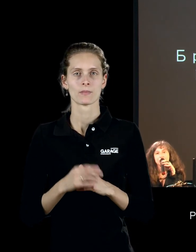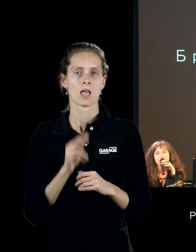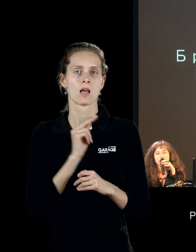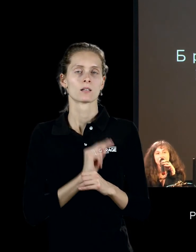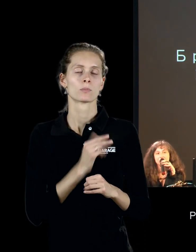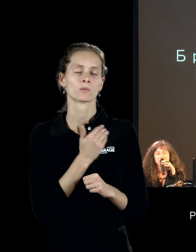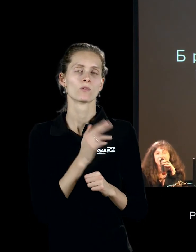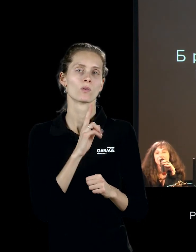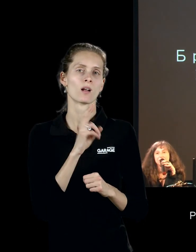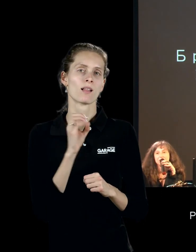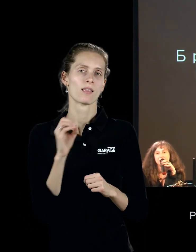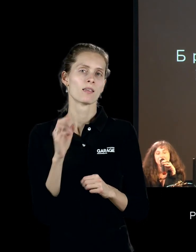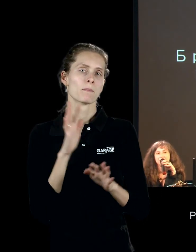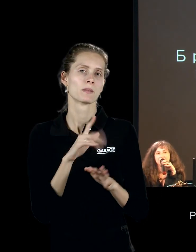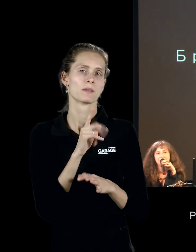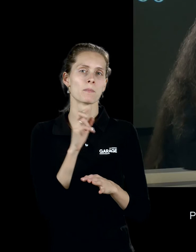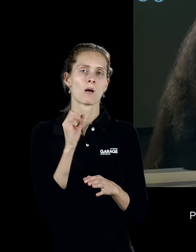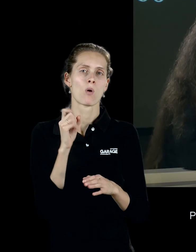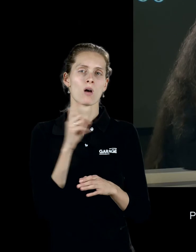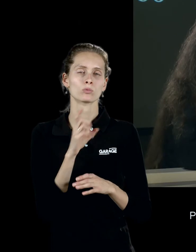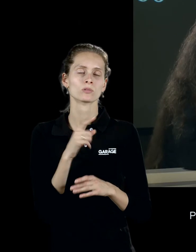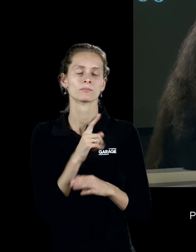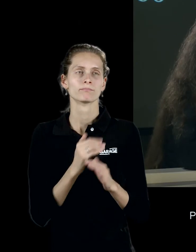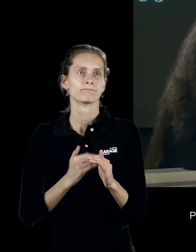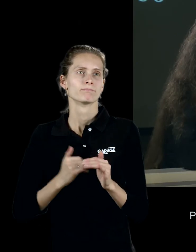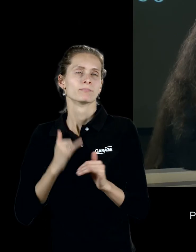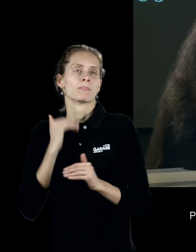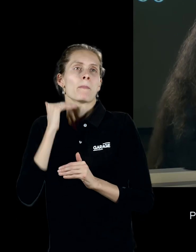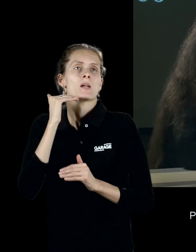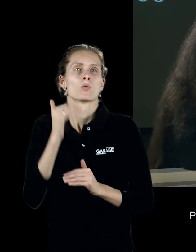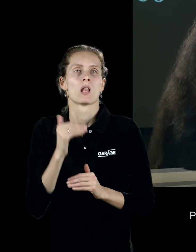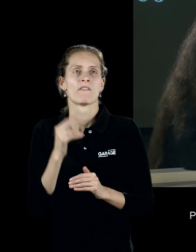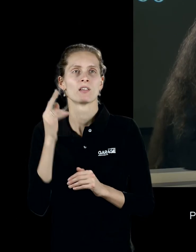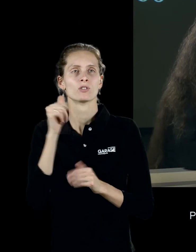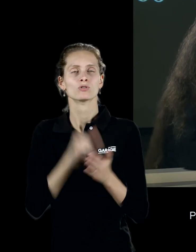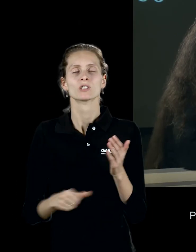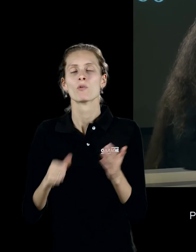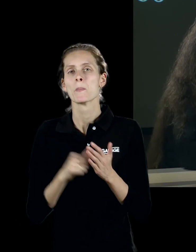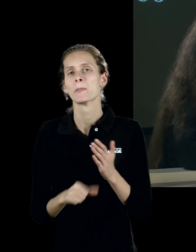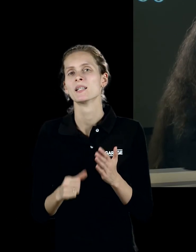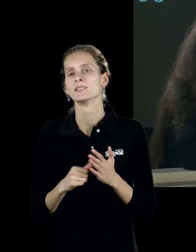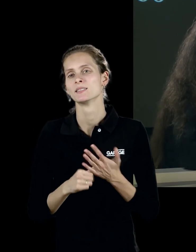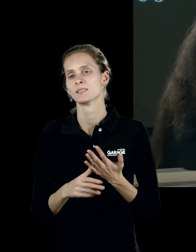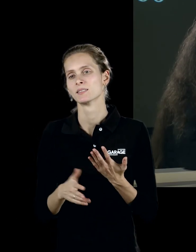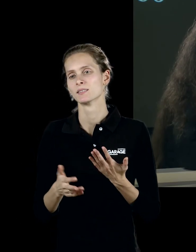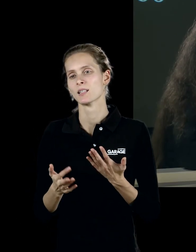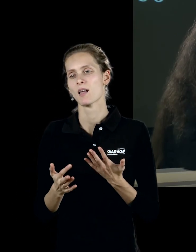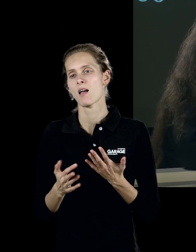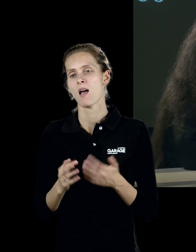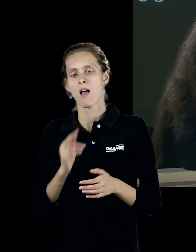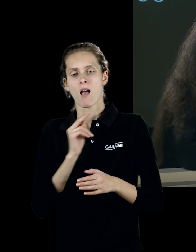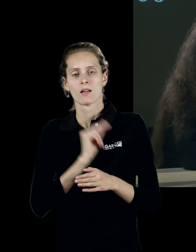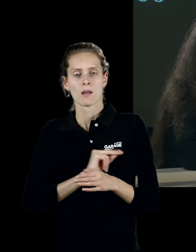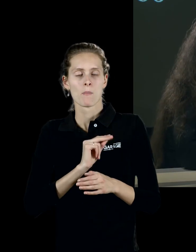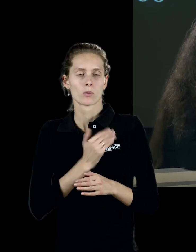Баухаузе, который преодолевал живопись, делает, наверное, интересным следующий момент, что для работ клея, собственно говоря,